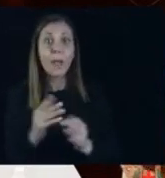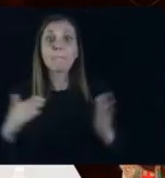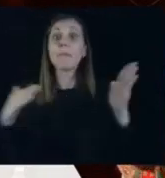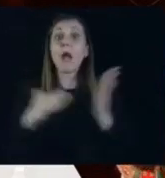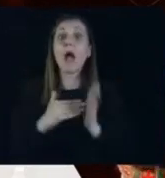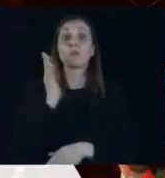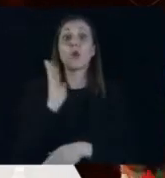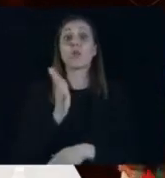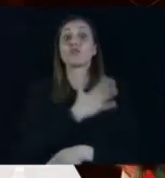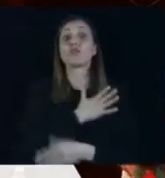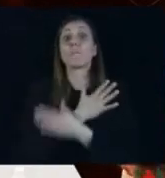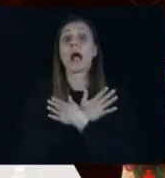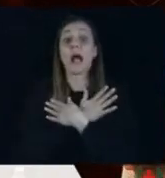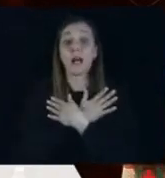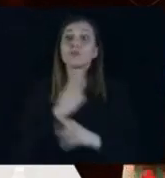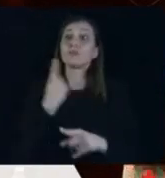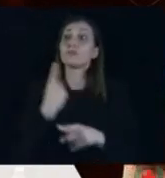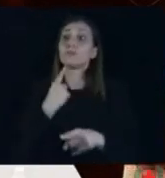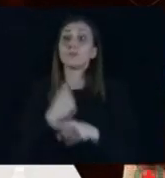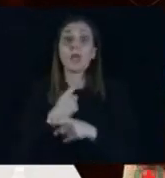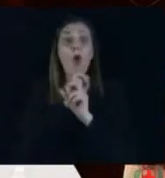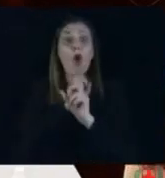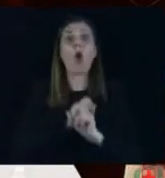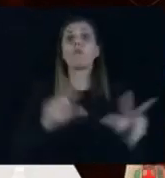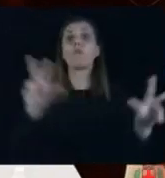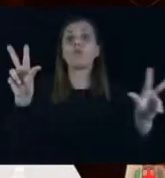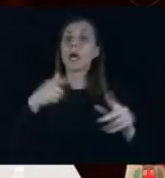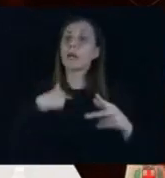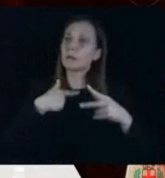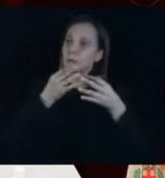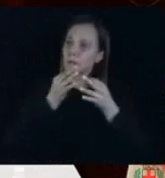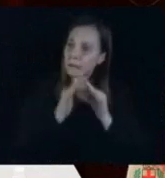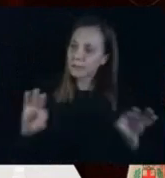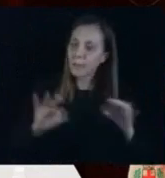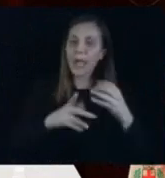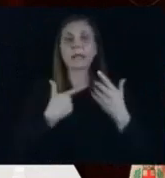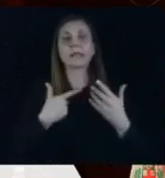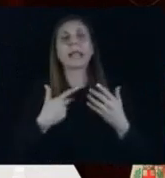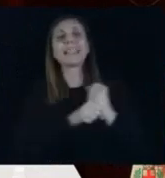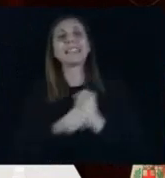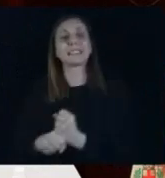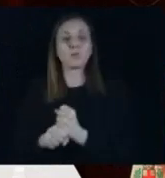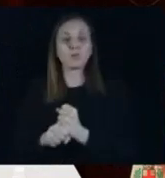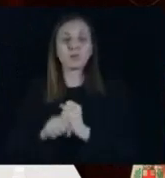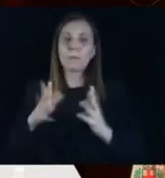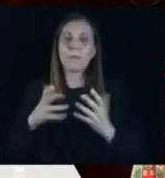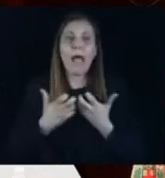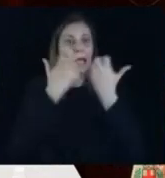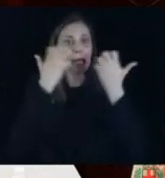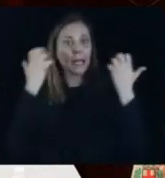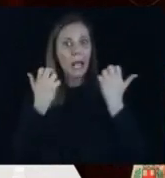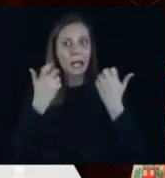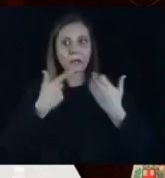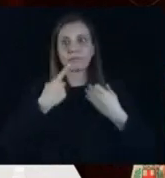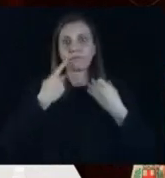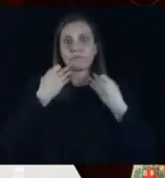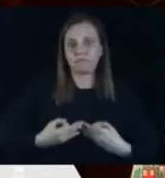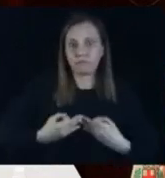comunicato a quest'Aula, lo faccio con rispetto istituzionale, ma lo faccio, vorrei essere chiaro, in modo deciso,